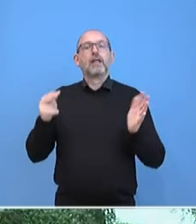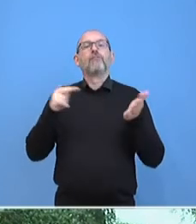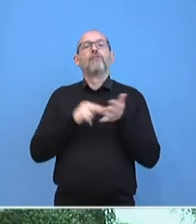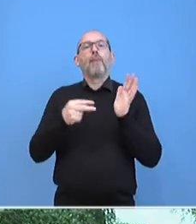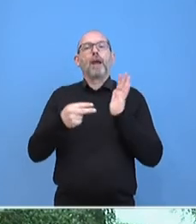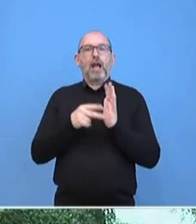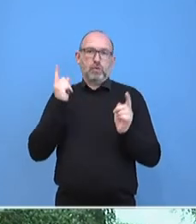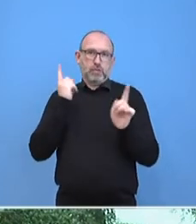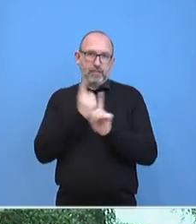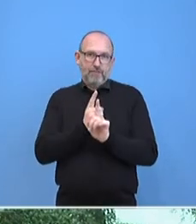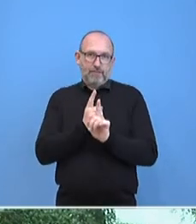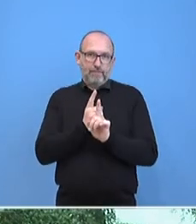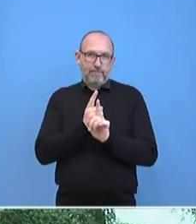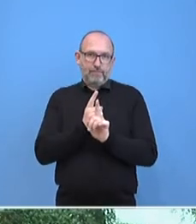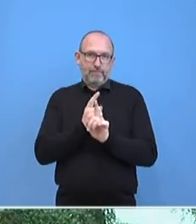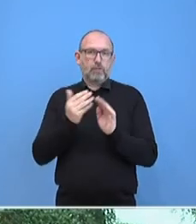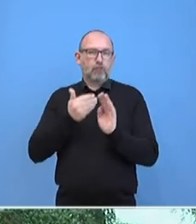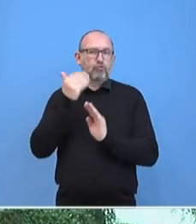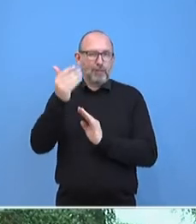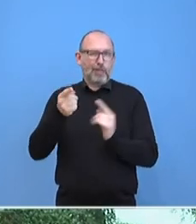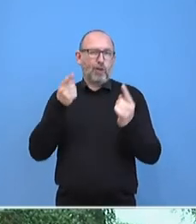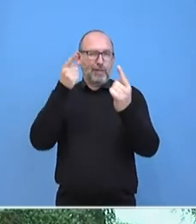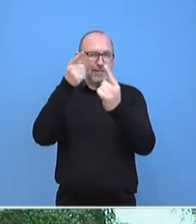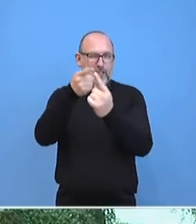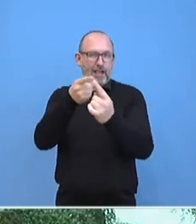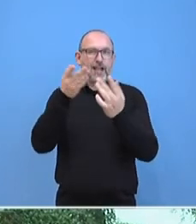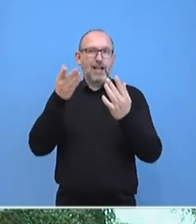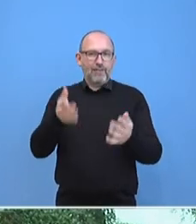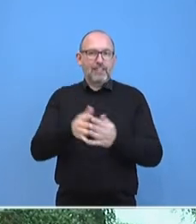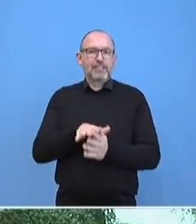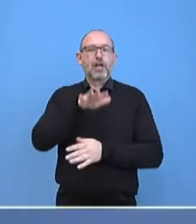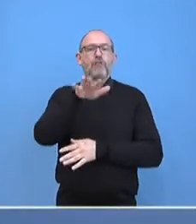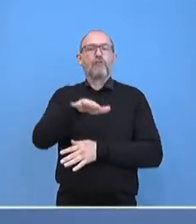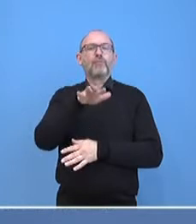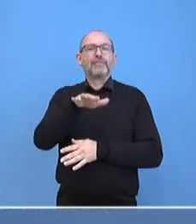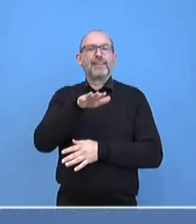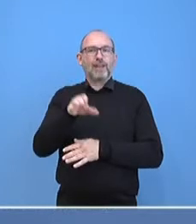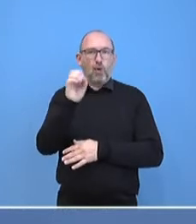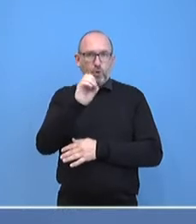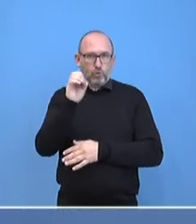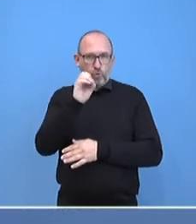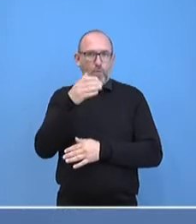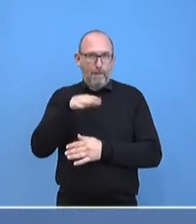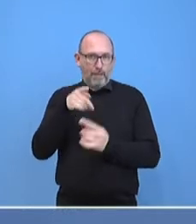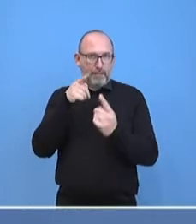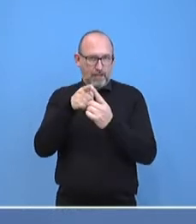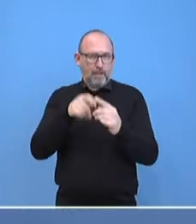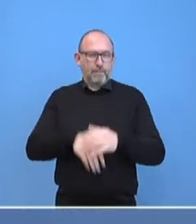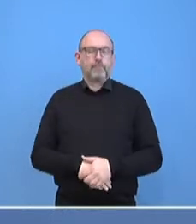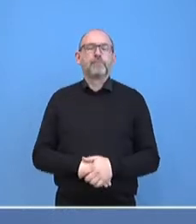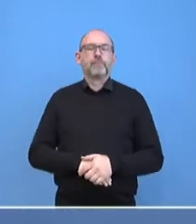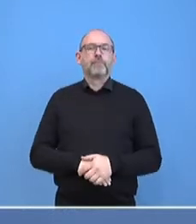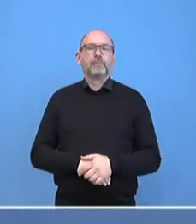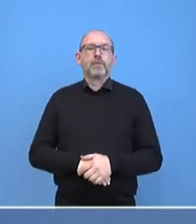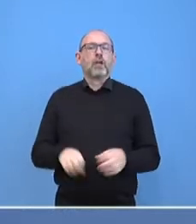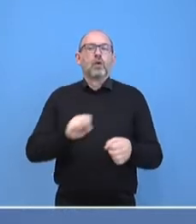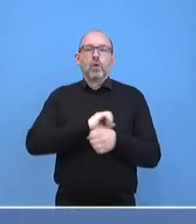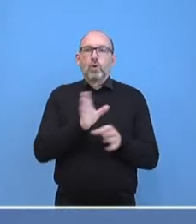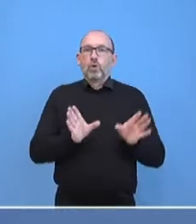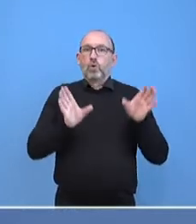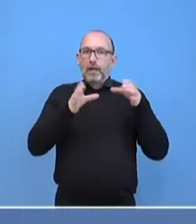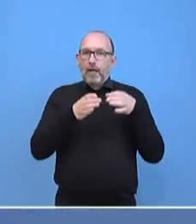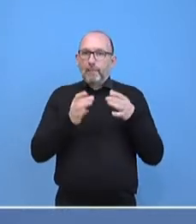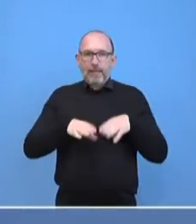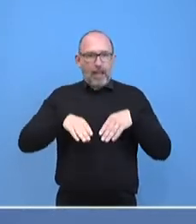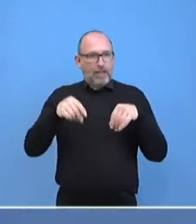wesentlicher Zielpunkt, da kommen wir später zu, ist dann der 15. Oktober. So ein Corona-Kabinett beginnt immer mit